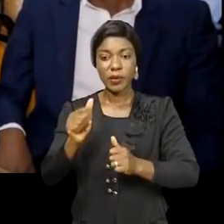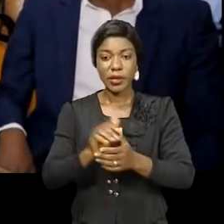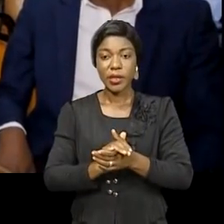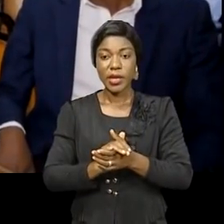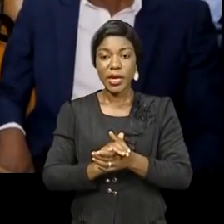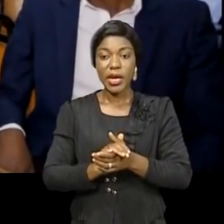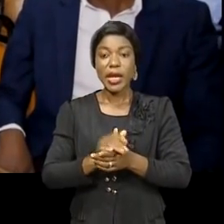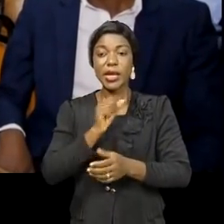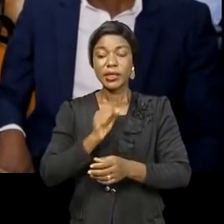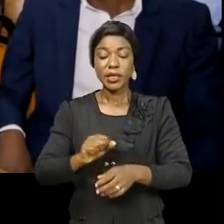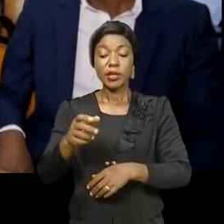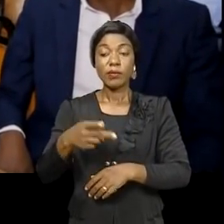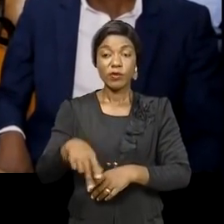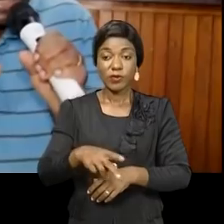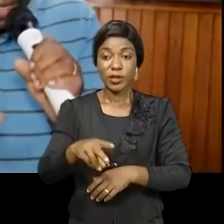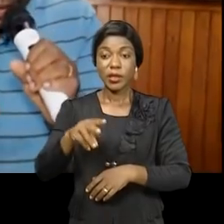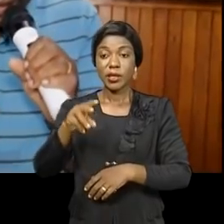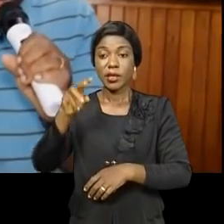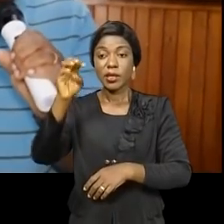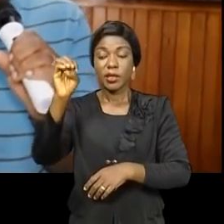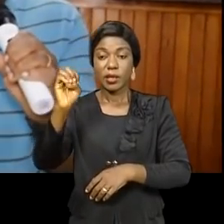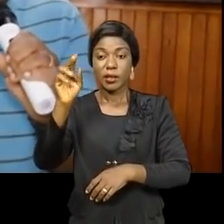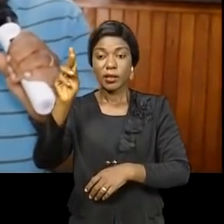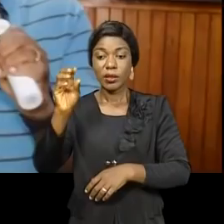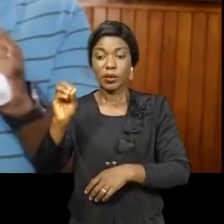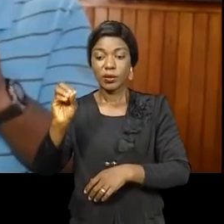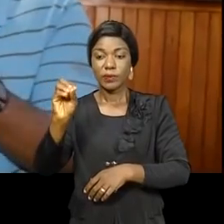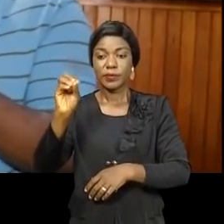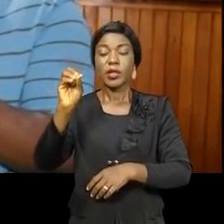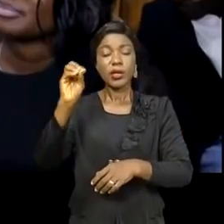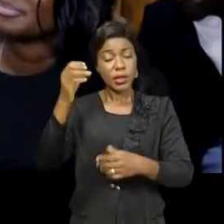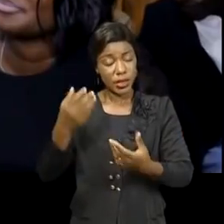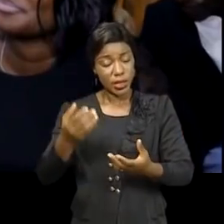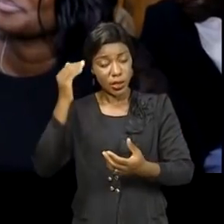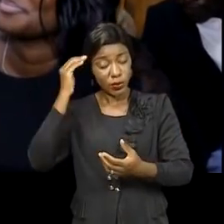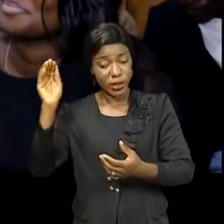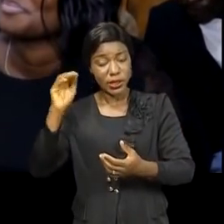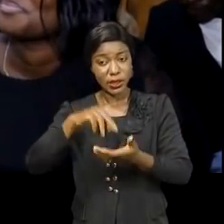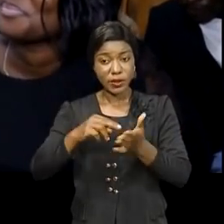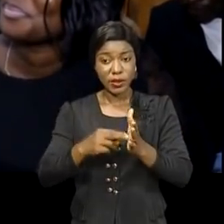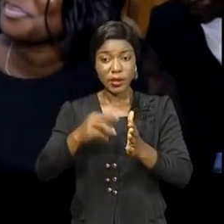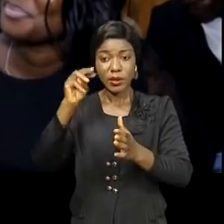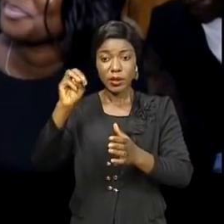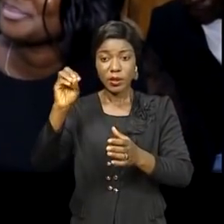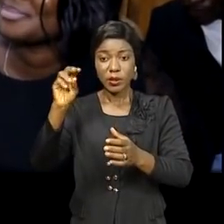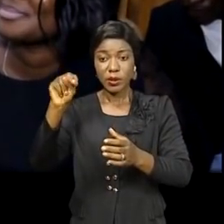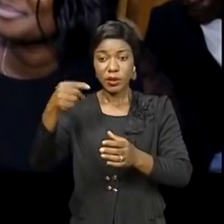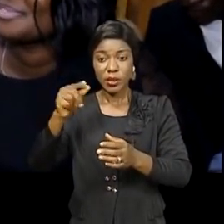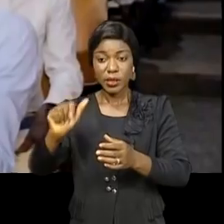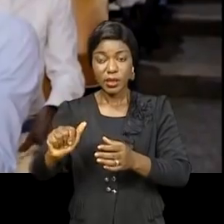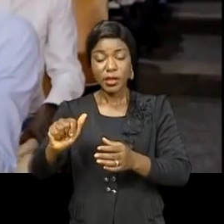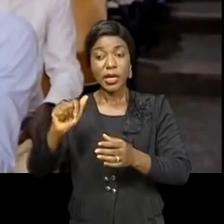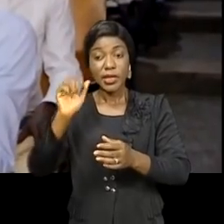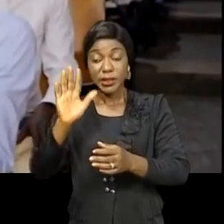l'Équateur, la Mongala a connu cinq gouverneurs suite au conflit récurrent entre l'Assemblée provinciale et l'exécutif